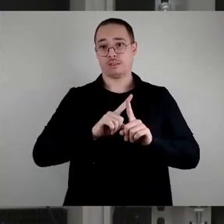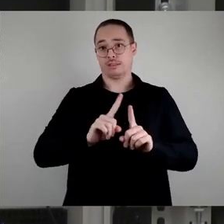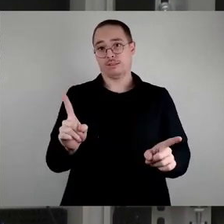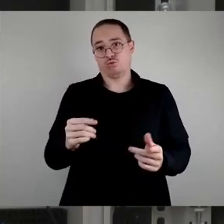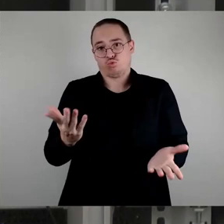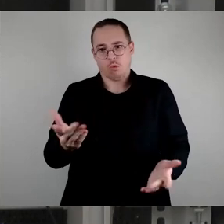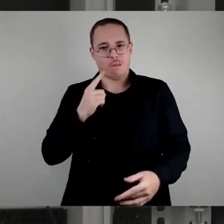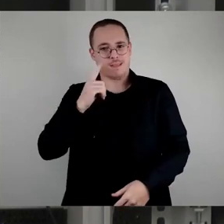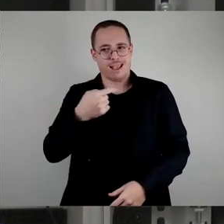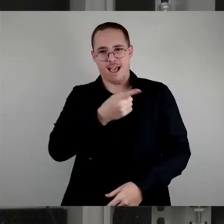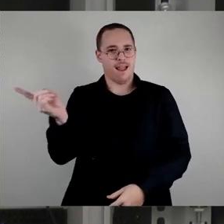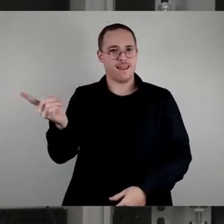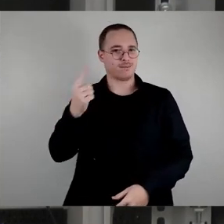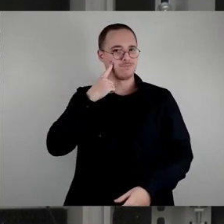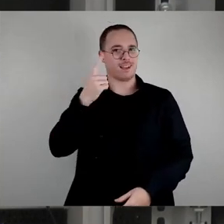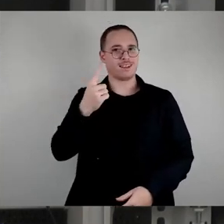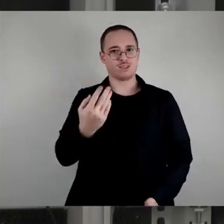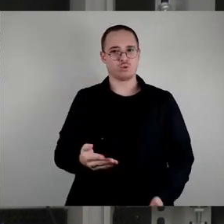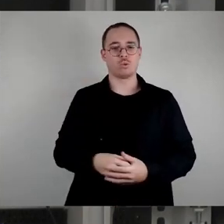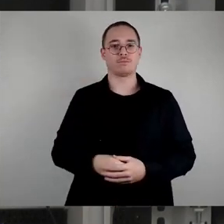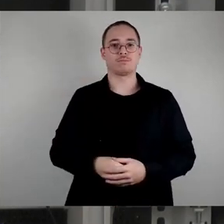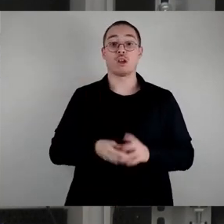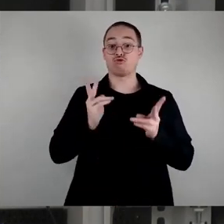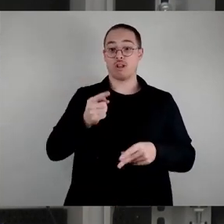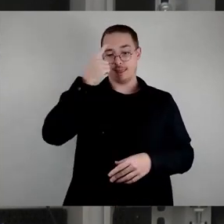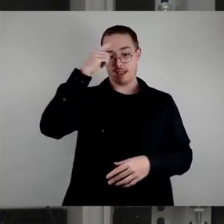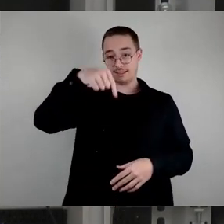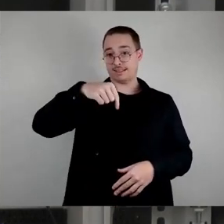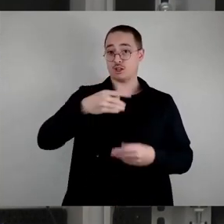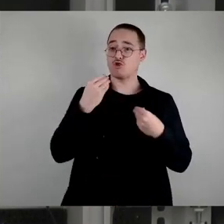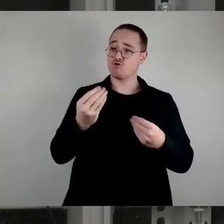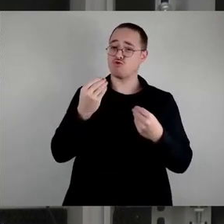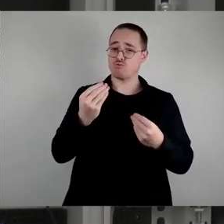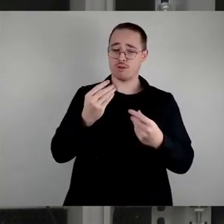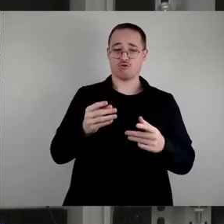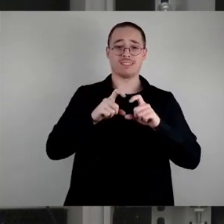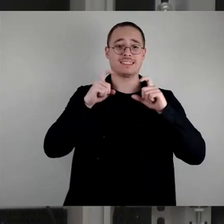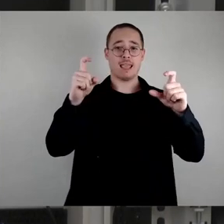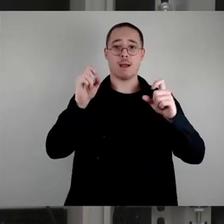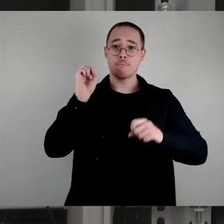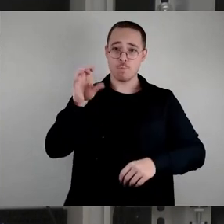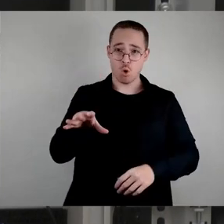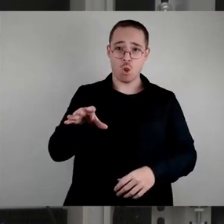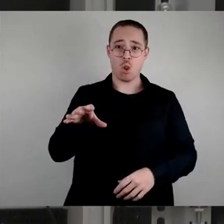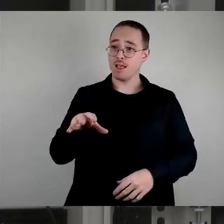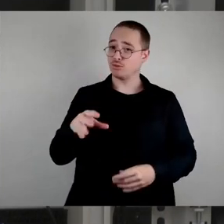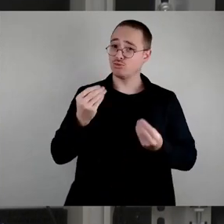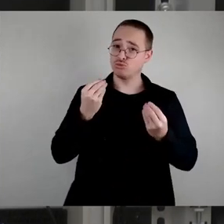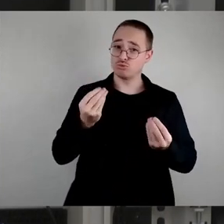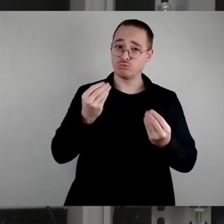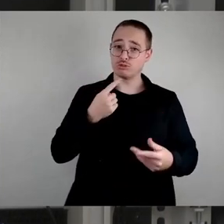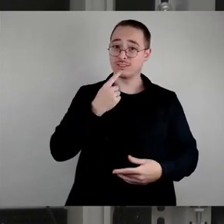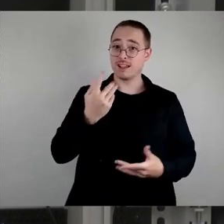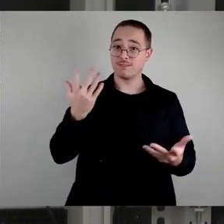Vermüllung gesprochen haben, ging es häufig, und das geht an die Adresse von Ihnen, Herr Böhm, um ein Mehr